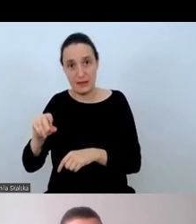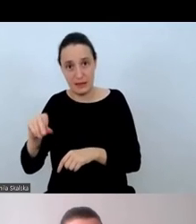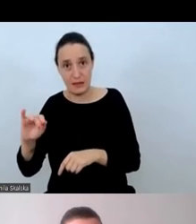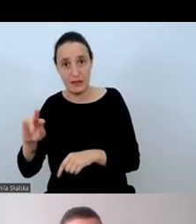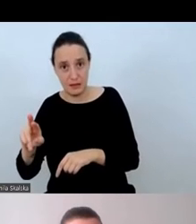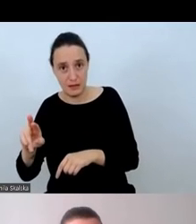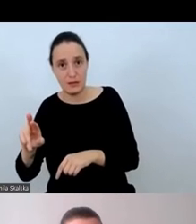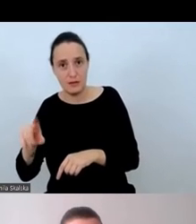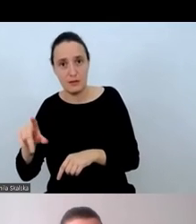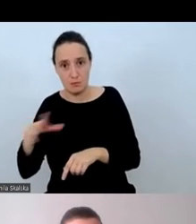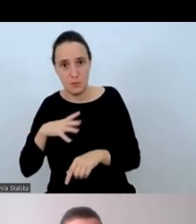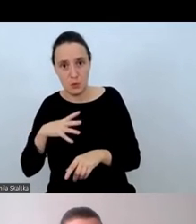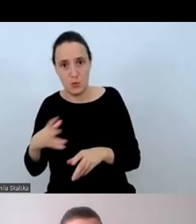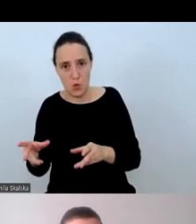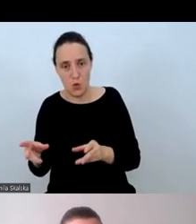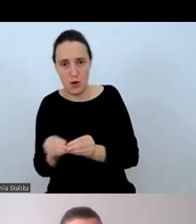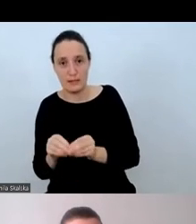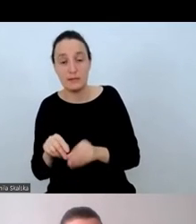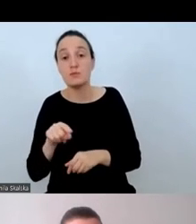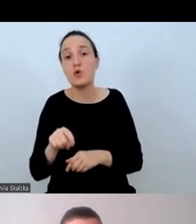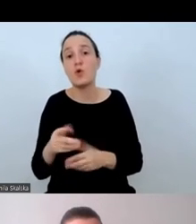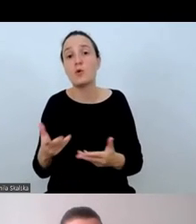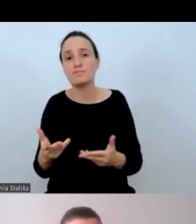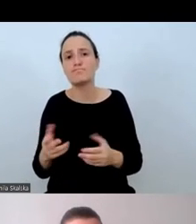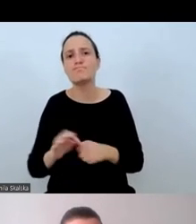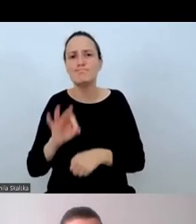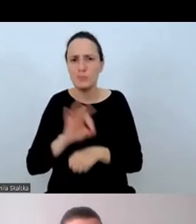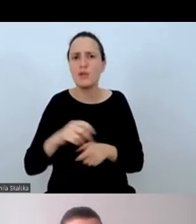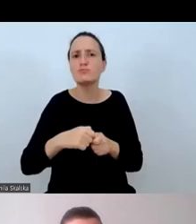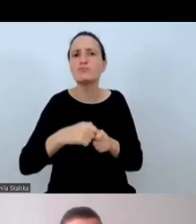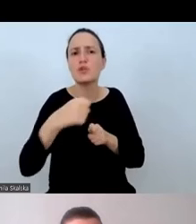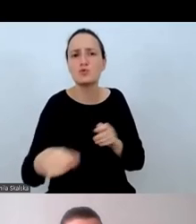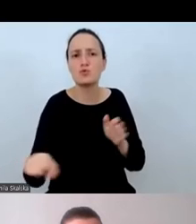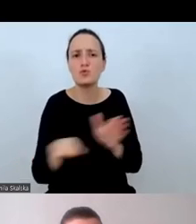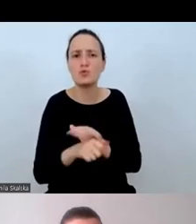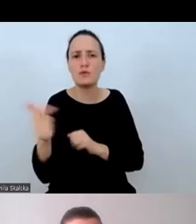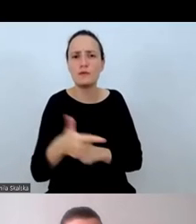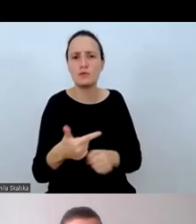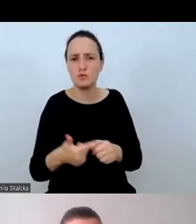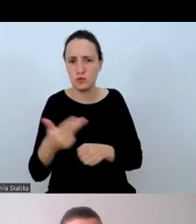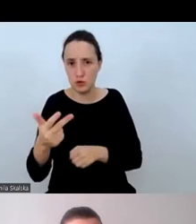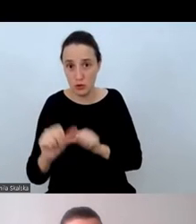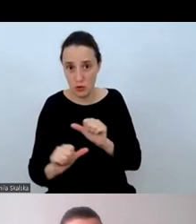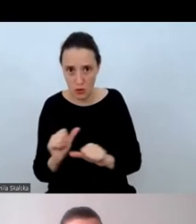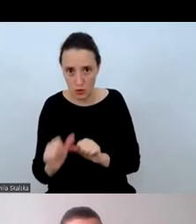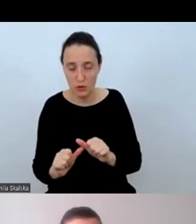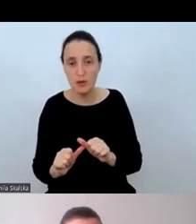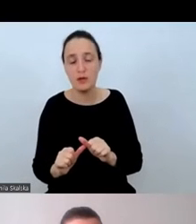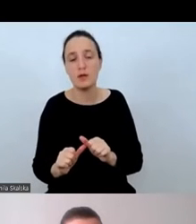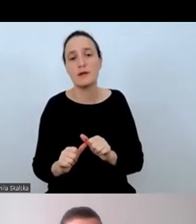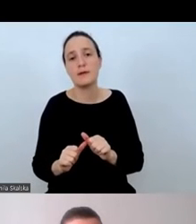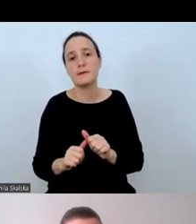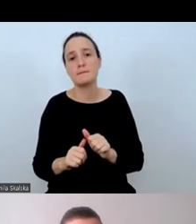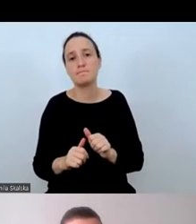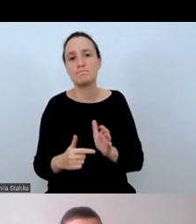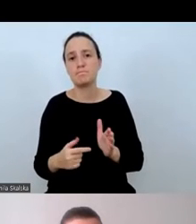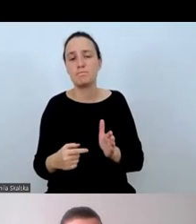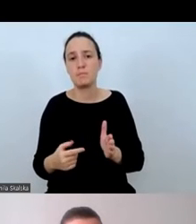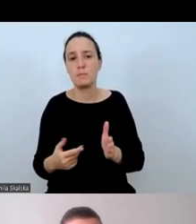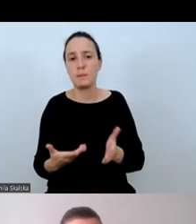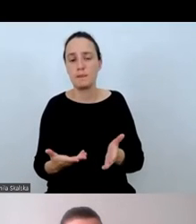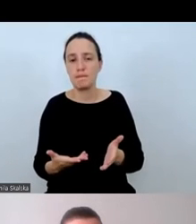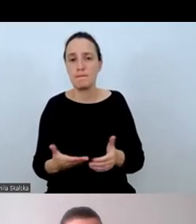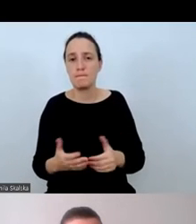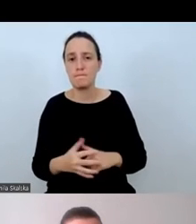Nasz projekt został przedłużony do 2023 roku i